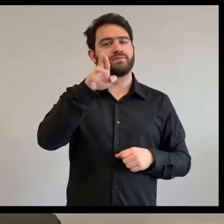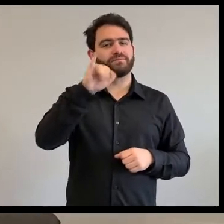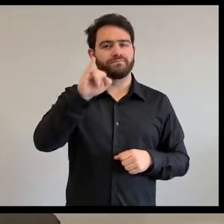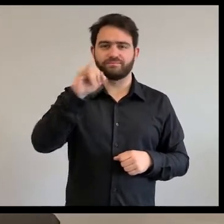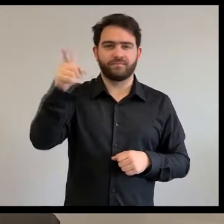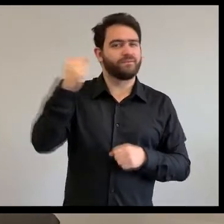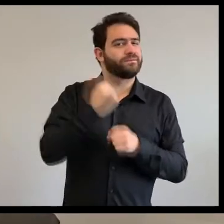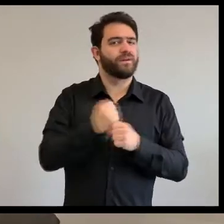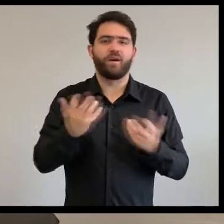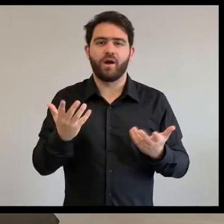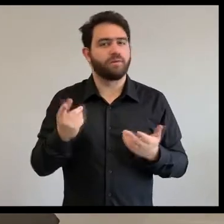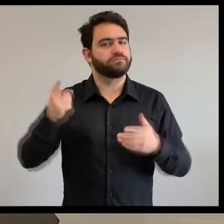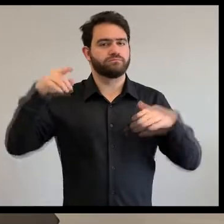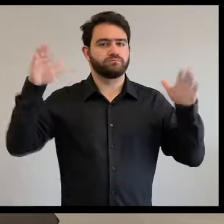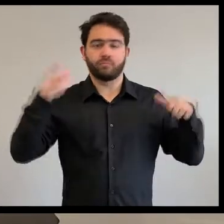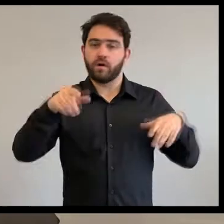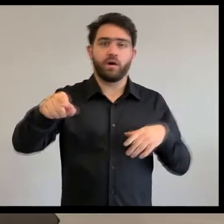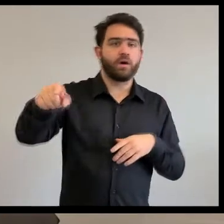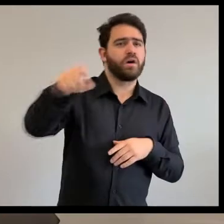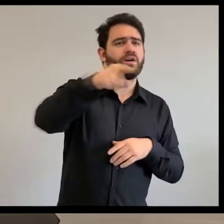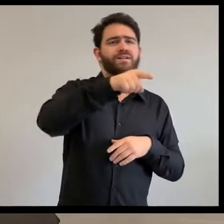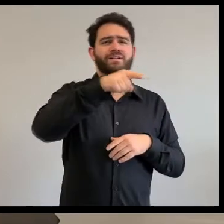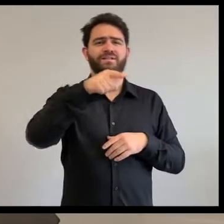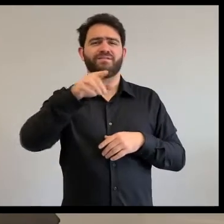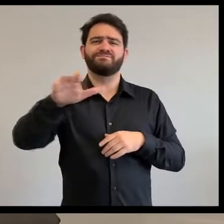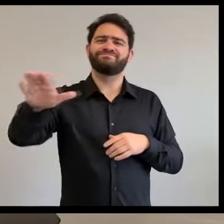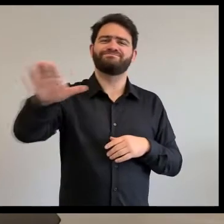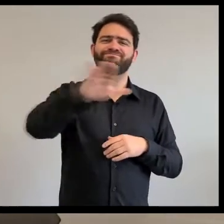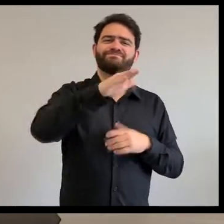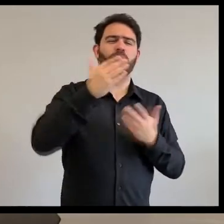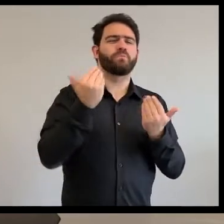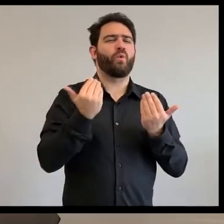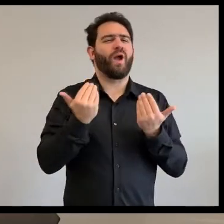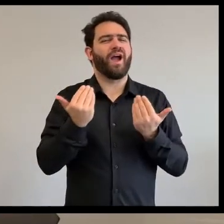Si vous voyez un colibri qui tourne autour de votre tête,